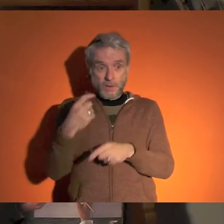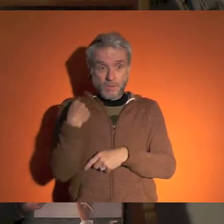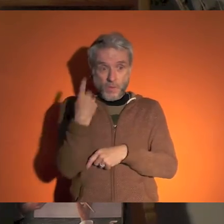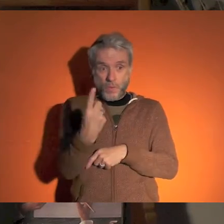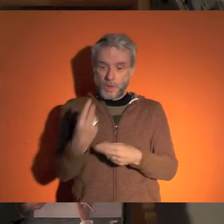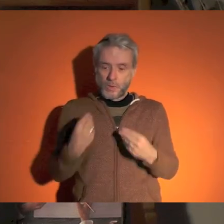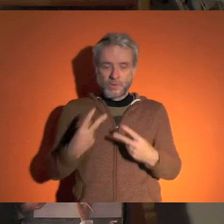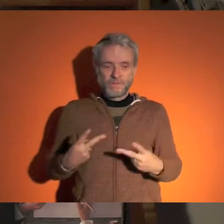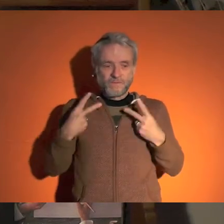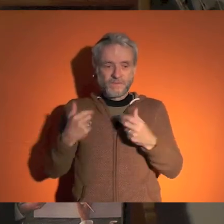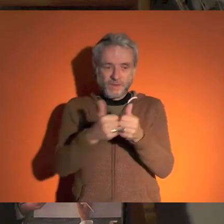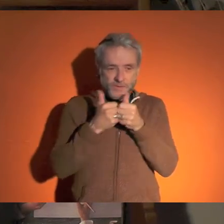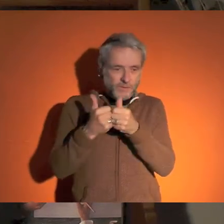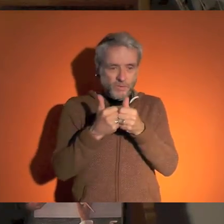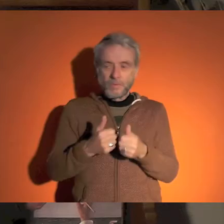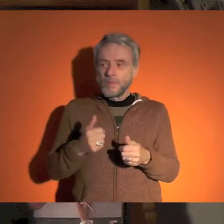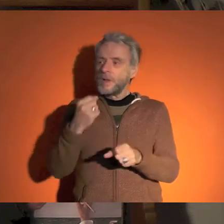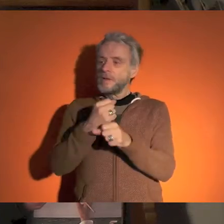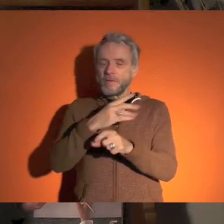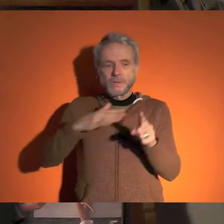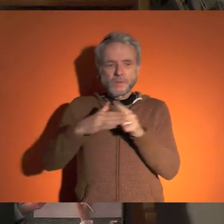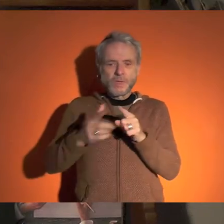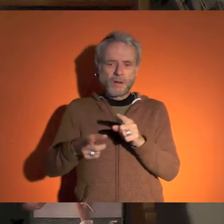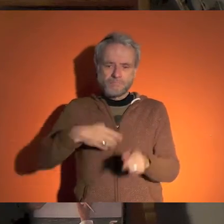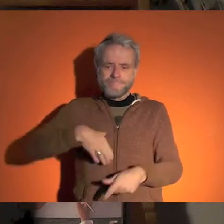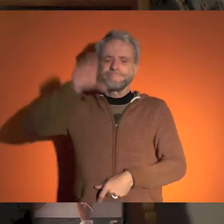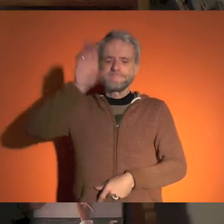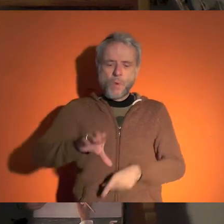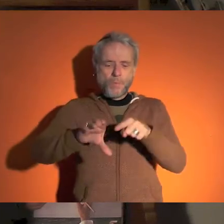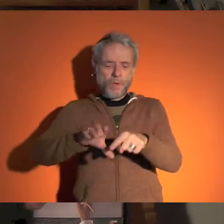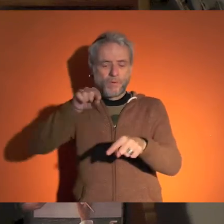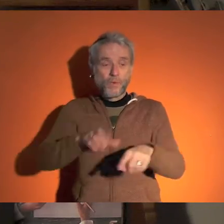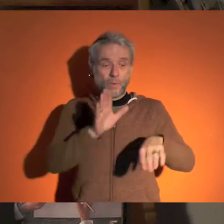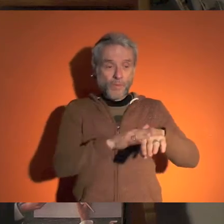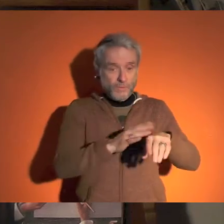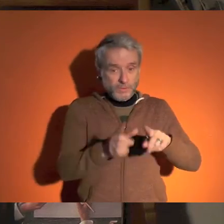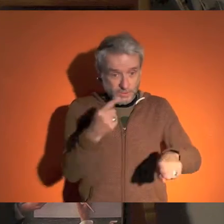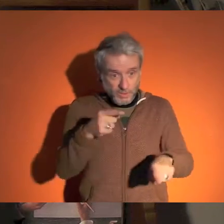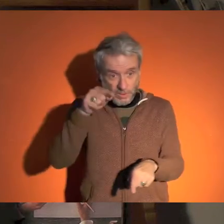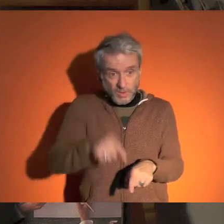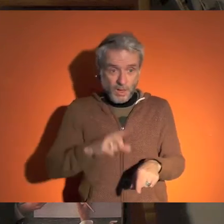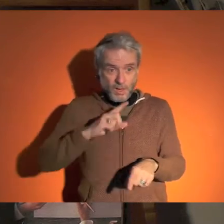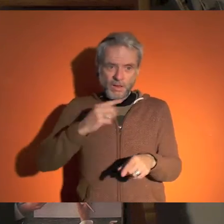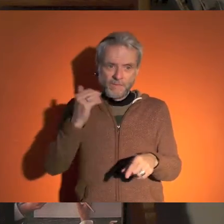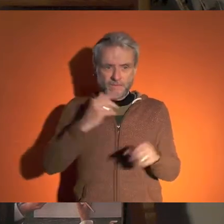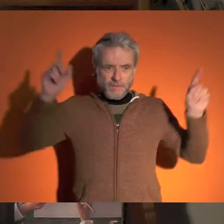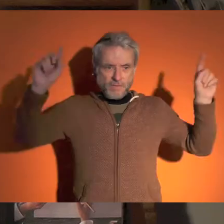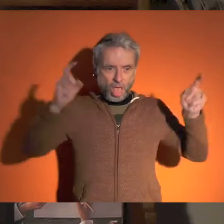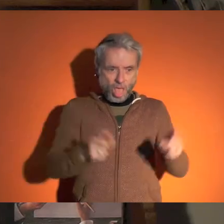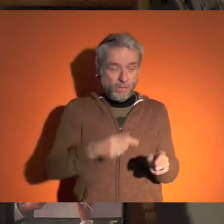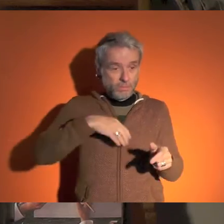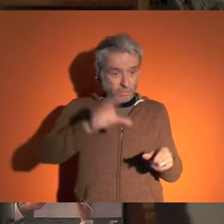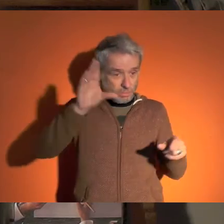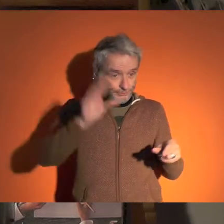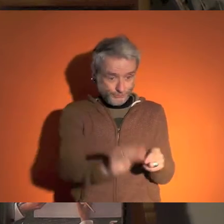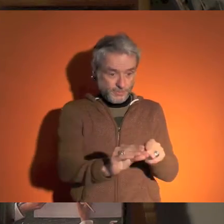doit permettre le vivre ensemble. Le travail social doit avoir beaucoup plus de moyens. La prévention spécialisée a subi d